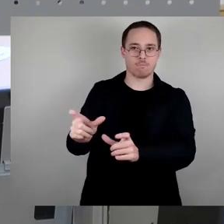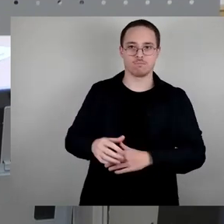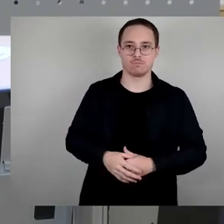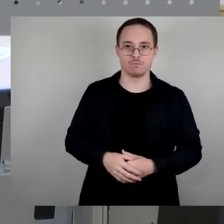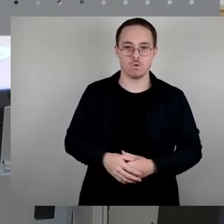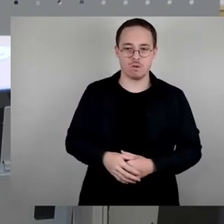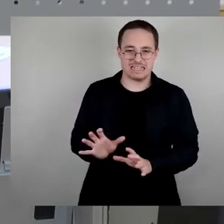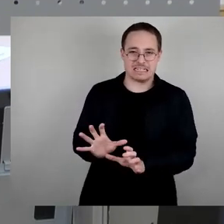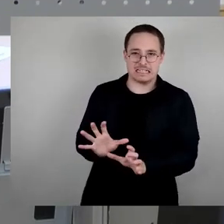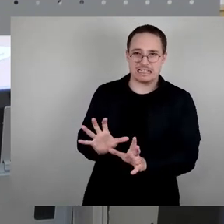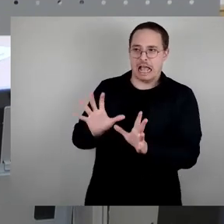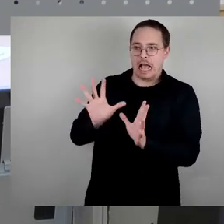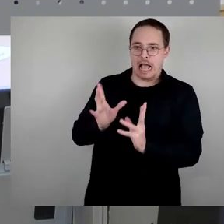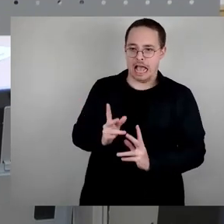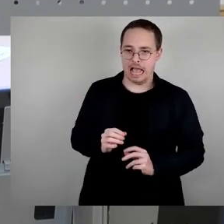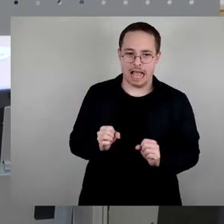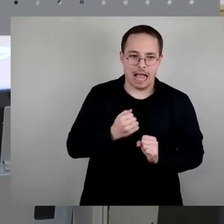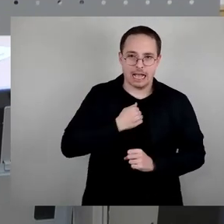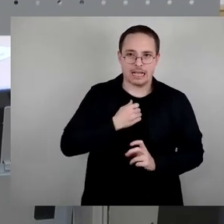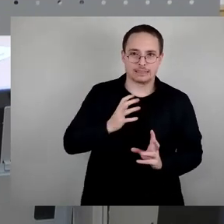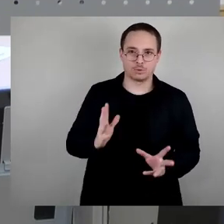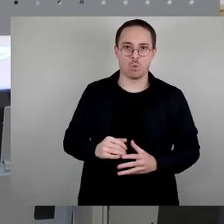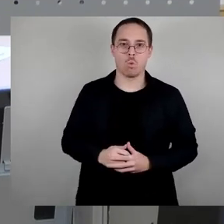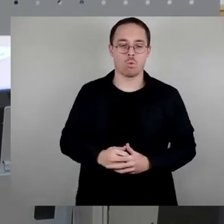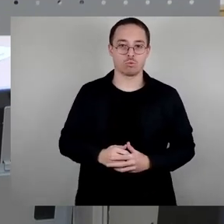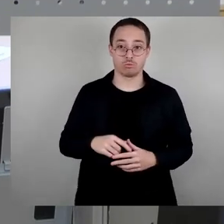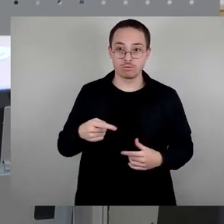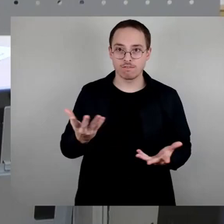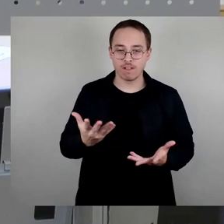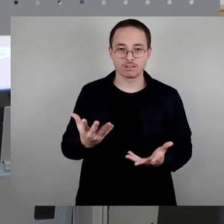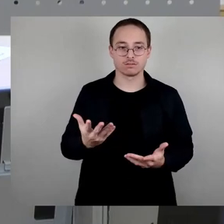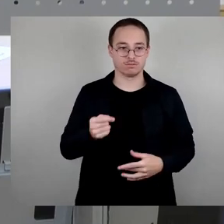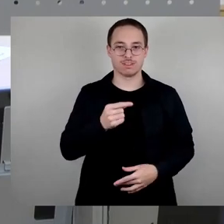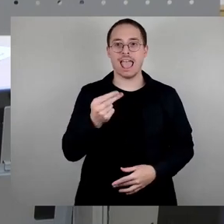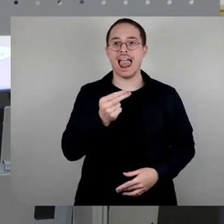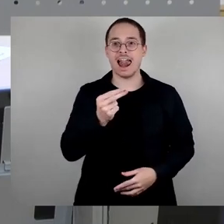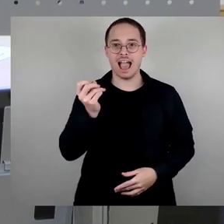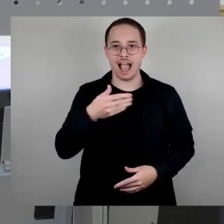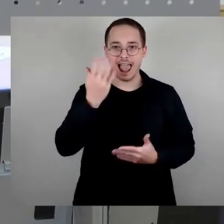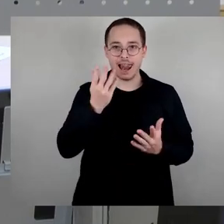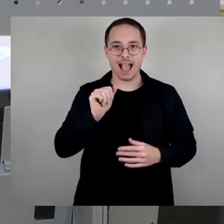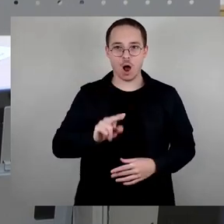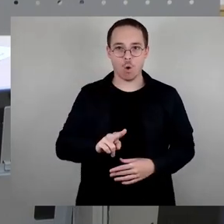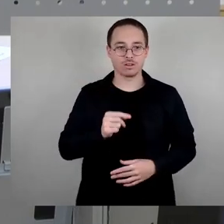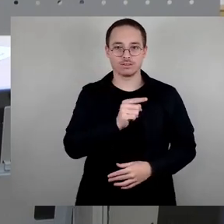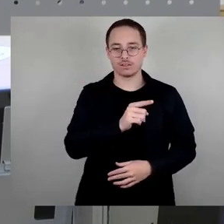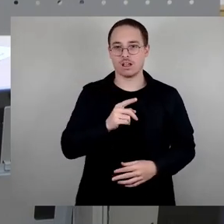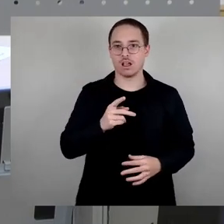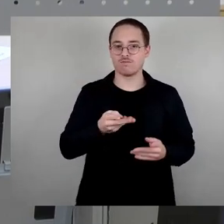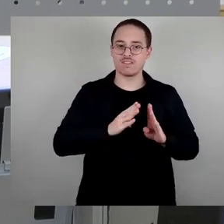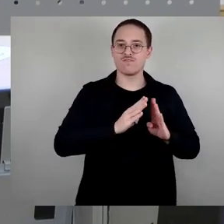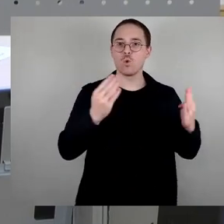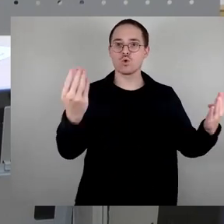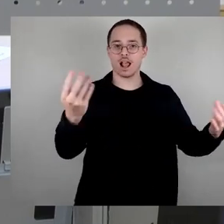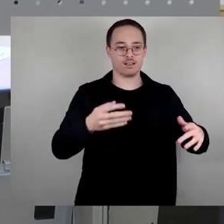in Hellerau einen Kasernenflügel zum nationalen Kulturdenkmal erklären, der unter der Bauherrschaft von Heinrich Himmler entstanden ist,